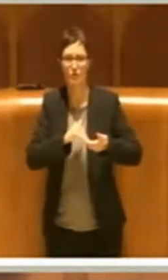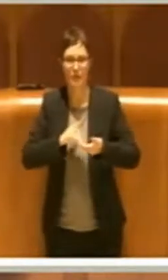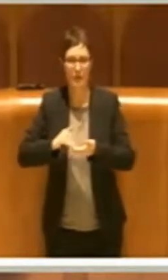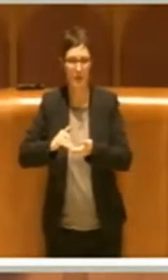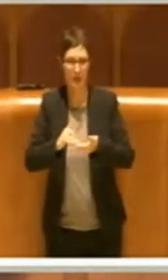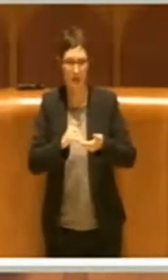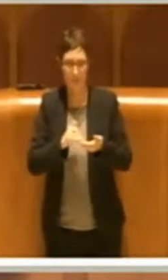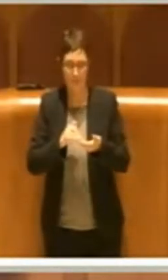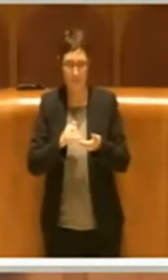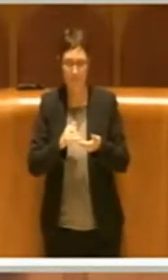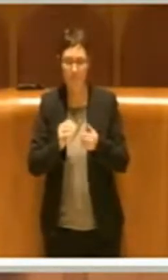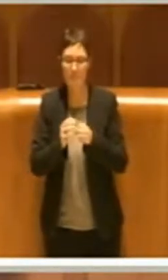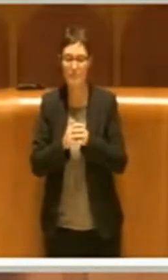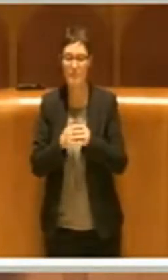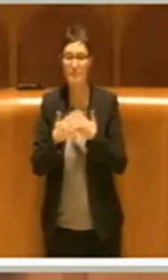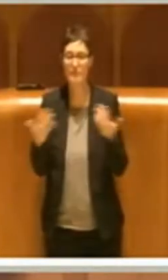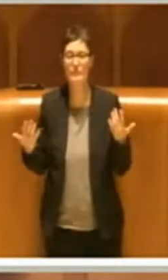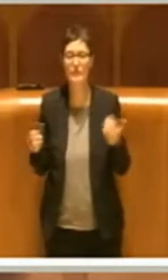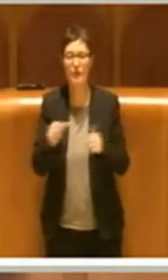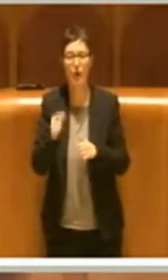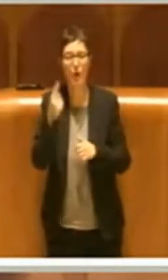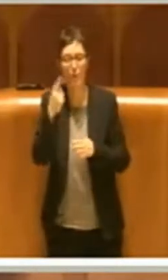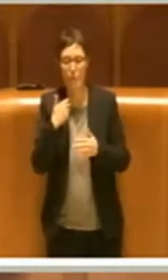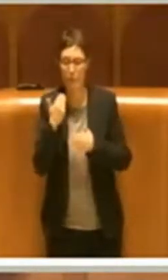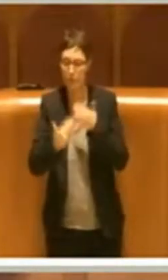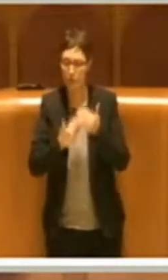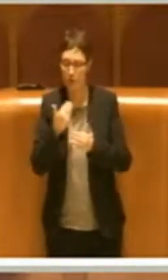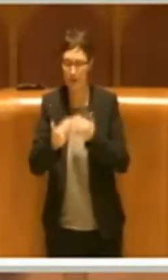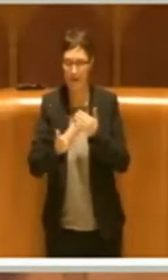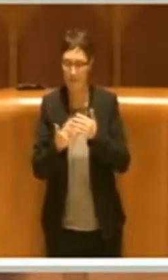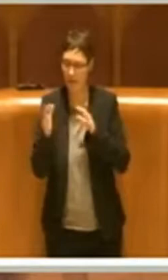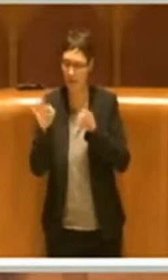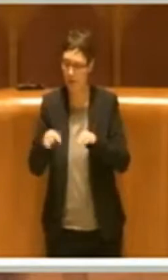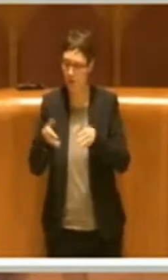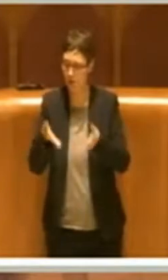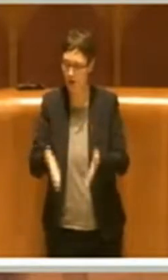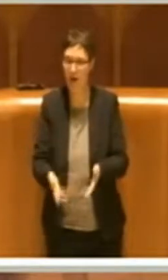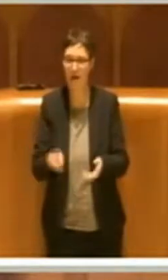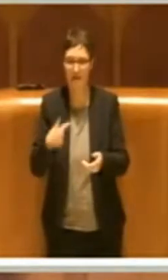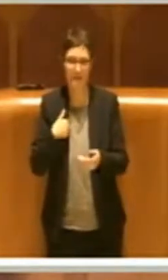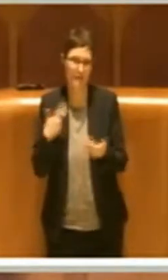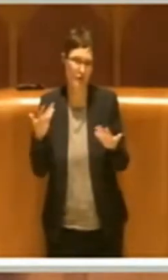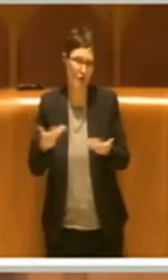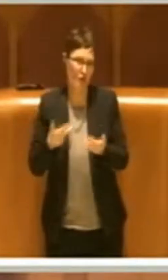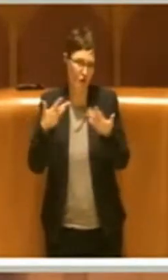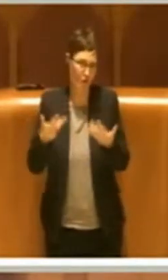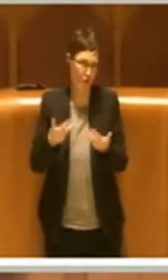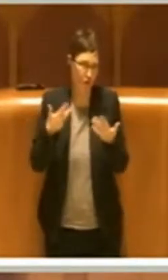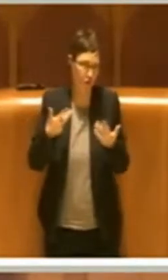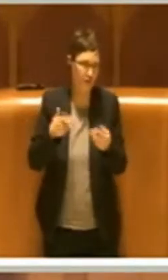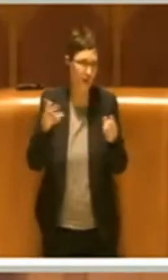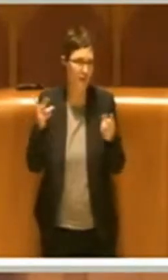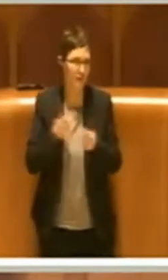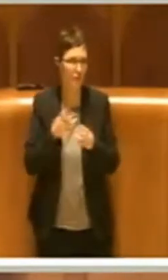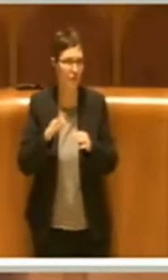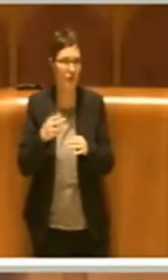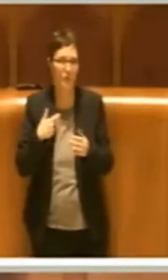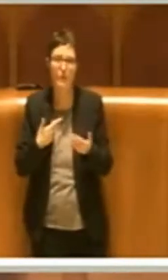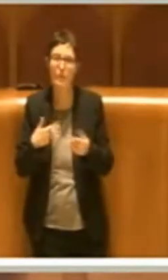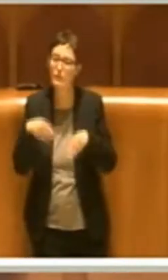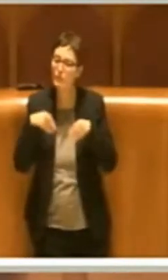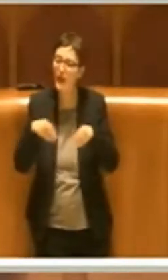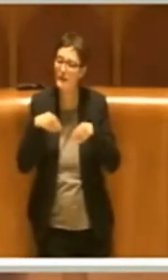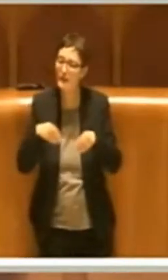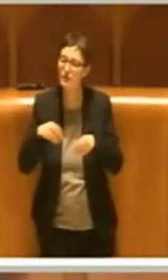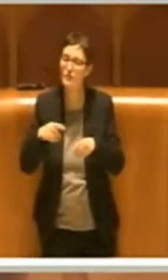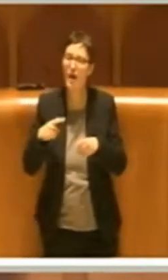posso, sul procedimento che ci ha portato qui, in quanto appunto sono molto contento della partecipazione di tutti